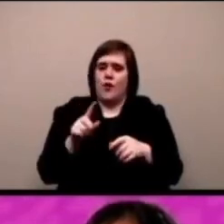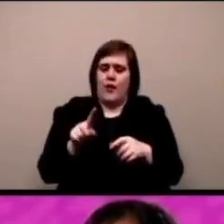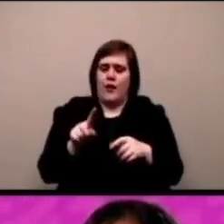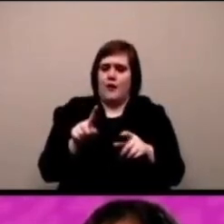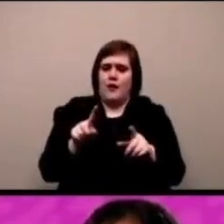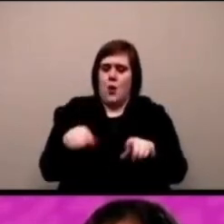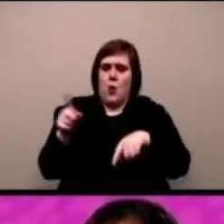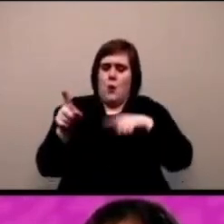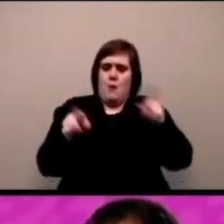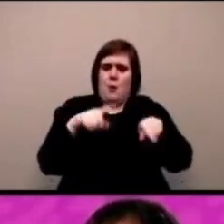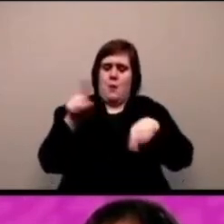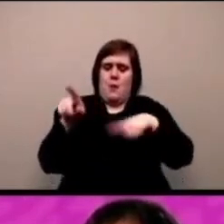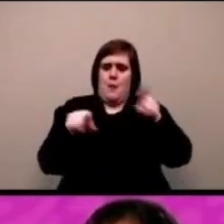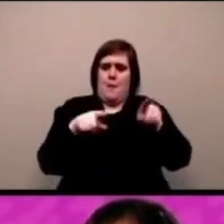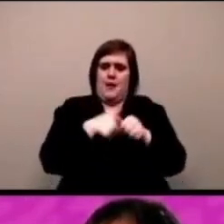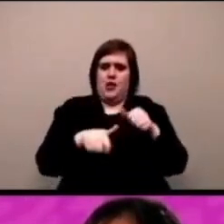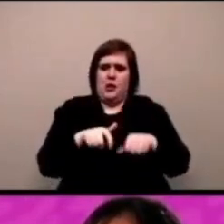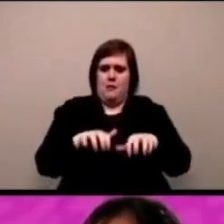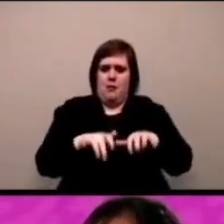la spinge